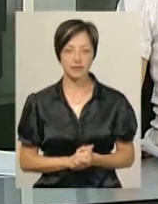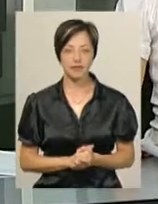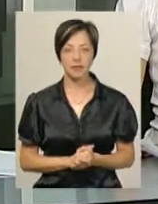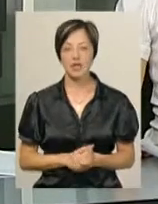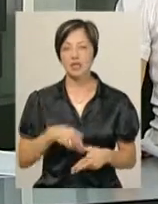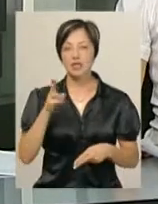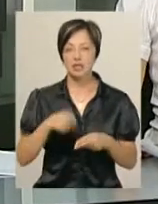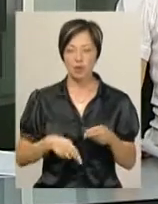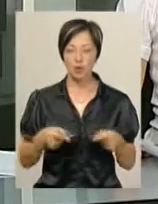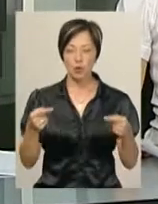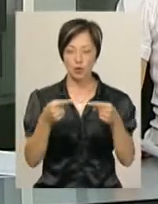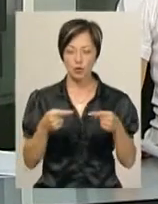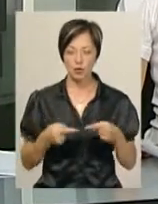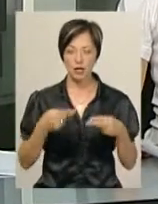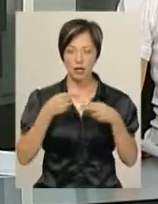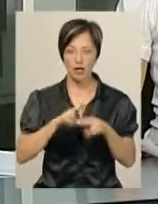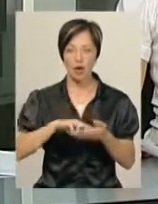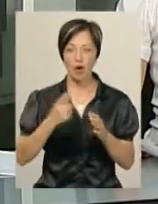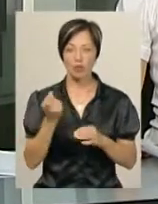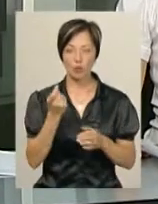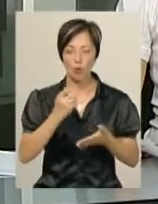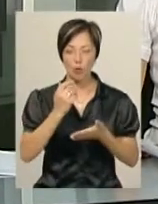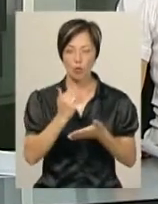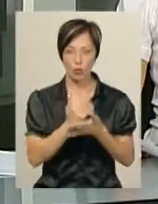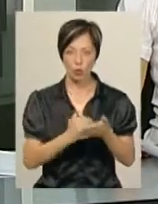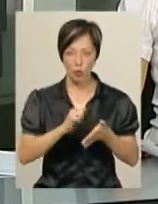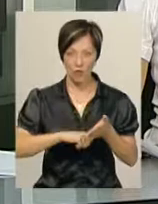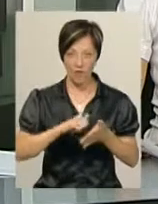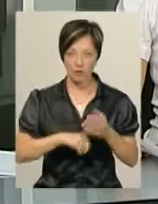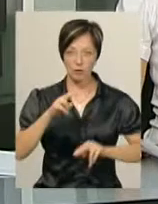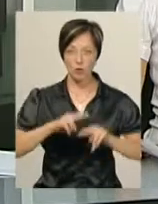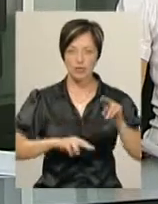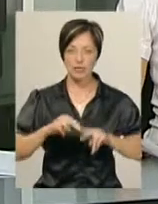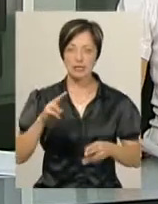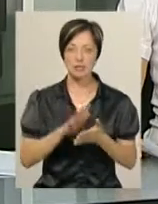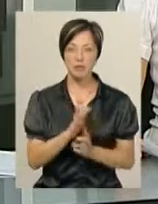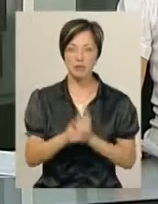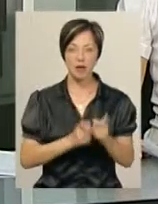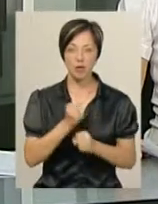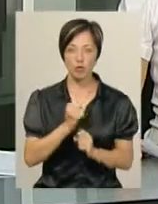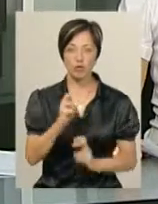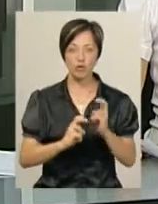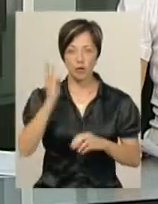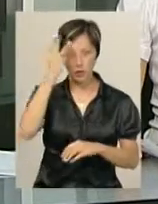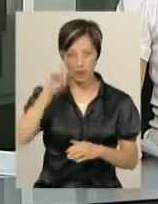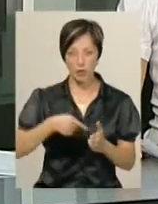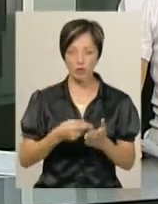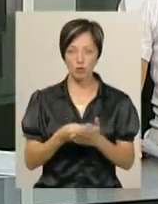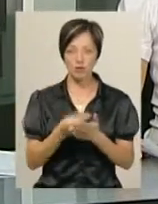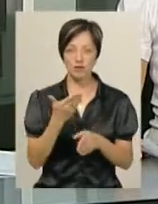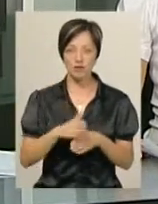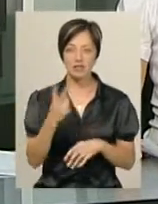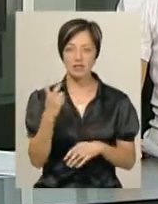Завершено уточнення техніко-економічного обґрунтування з будівництва сміттєпереробного заводу у Хмельницькому. З міського бюджету на це